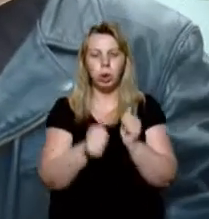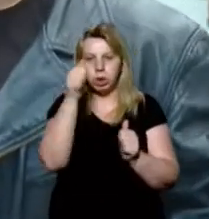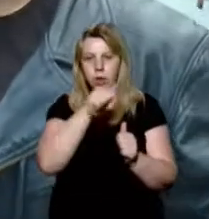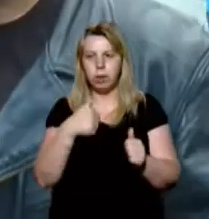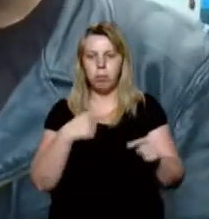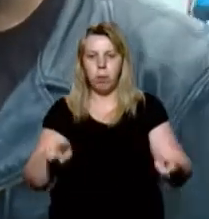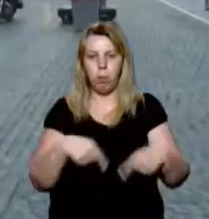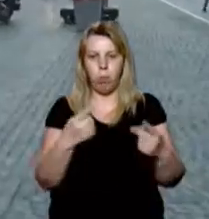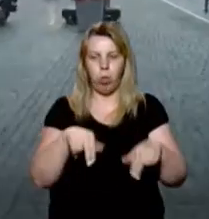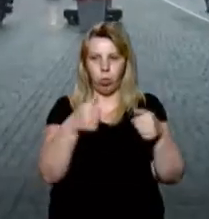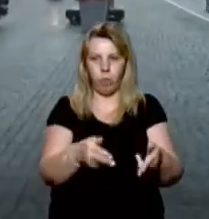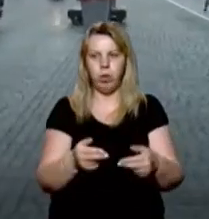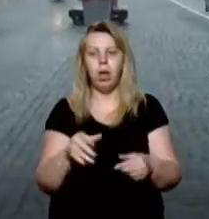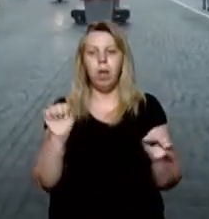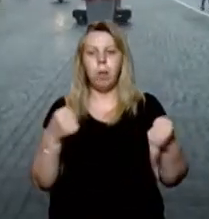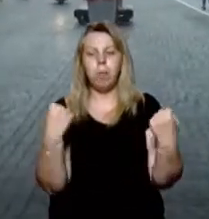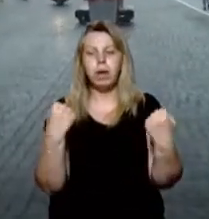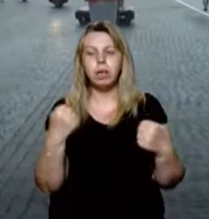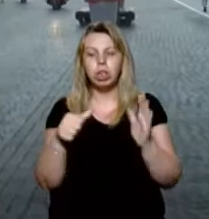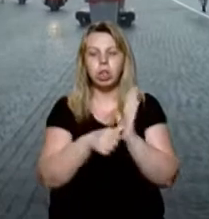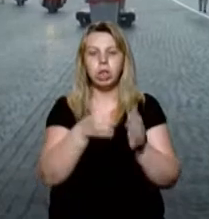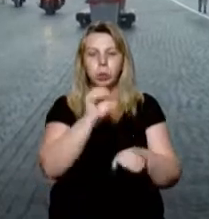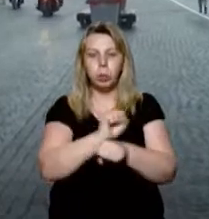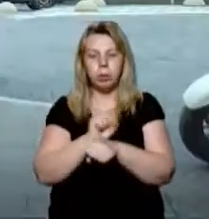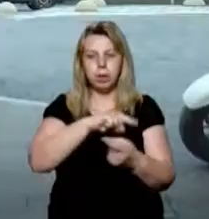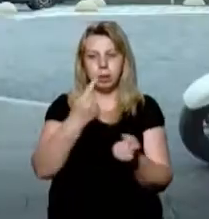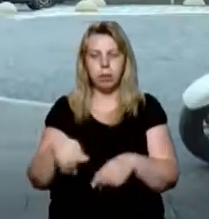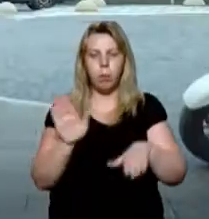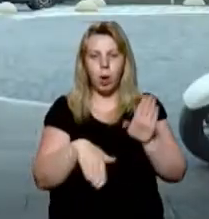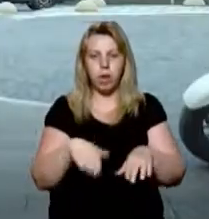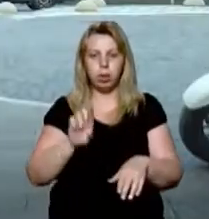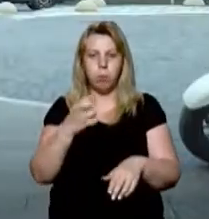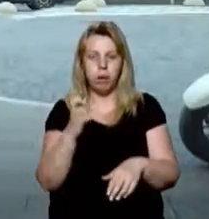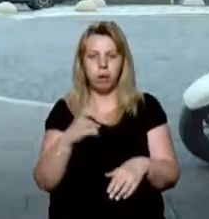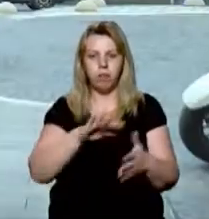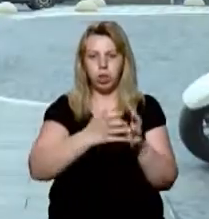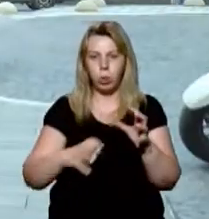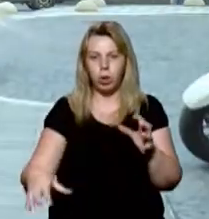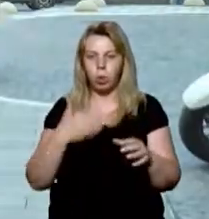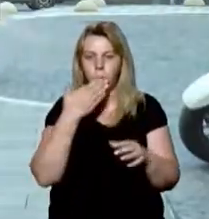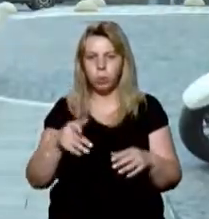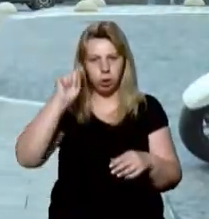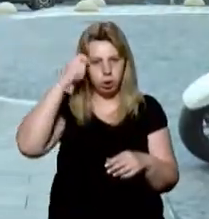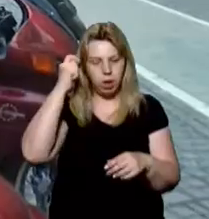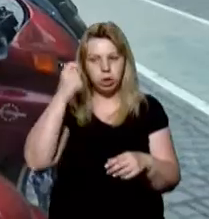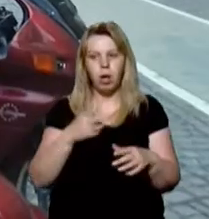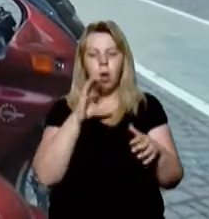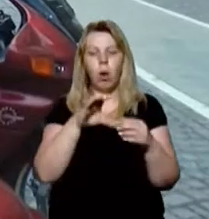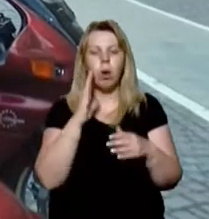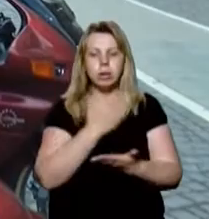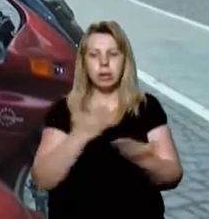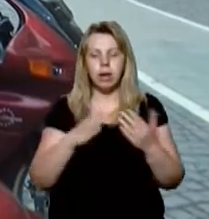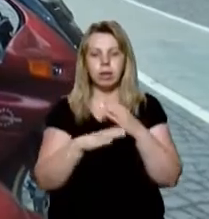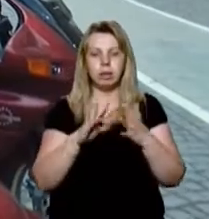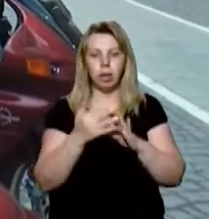рік ми його поновлюємо. Байкери матимуть шість зупинок на Закарпатті. Мукачево, Берегово, Виноградів, Хуст та Тячев. Останньою